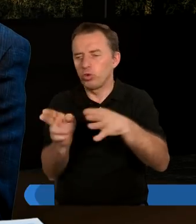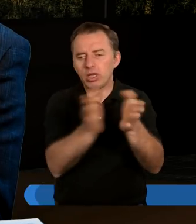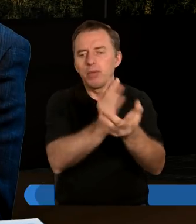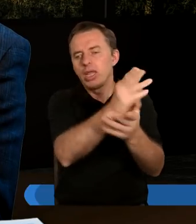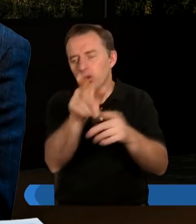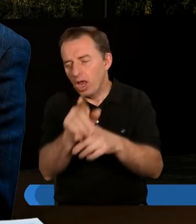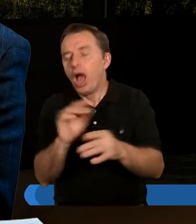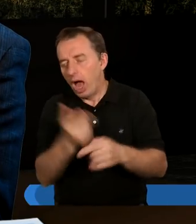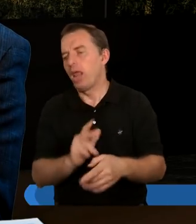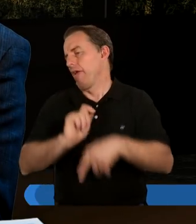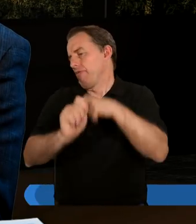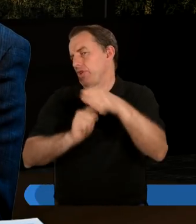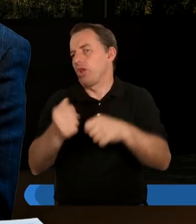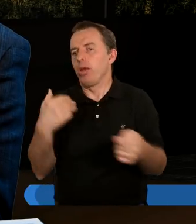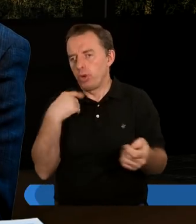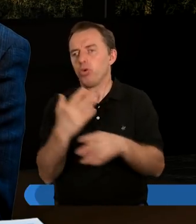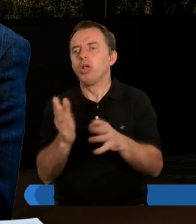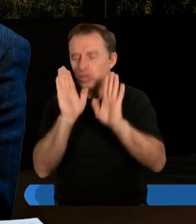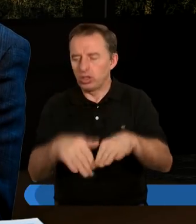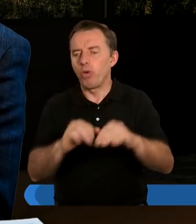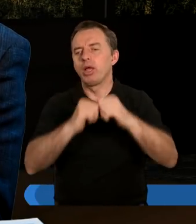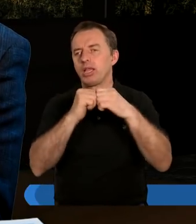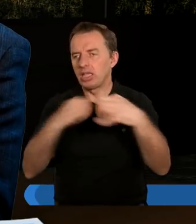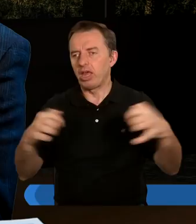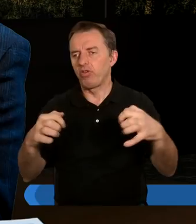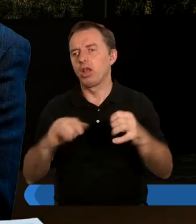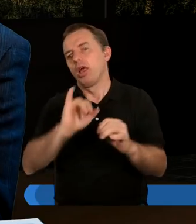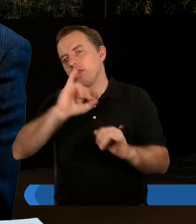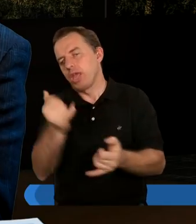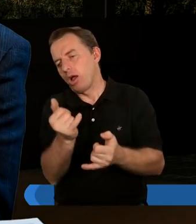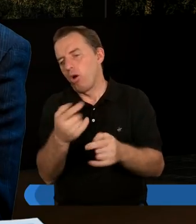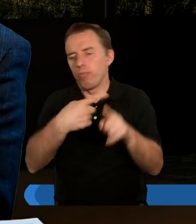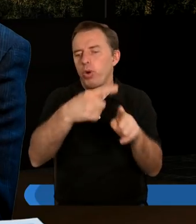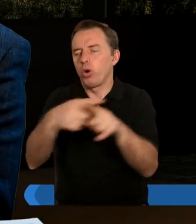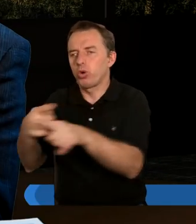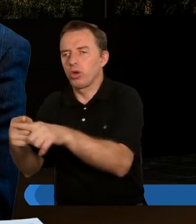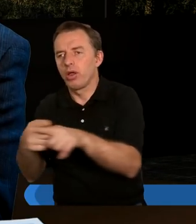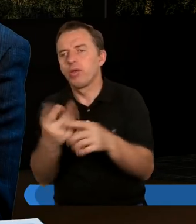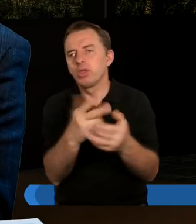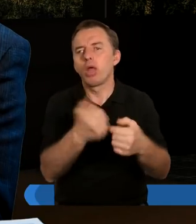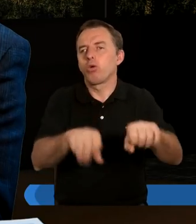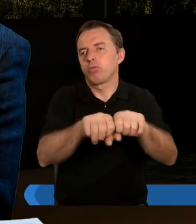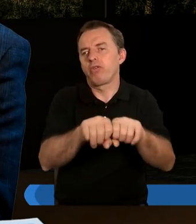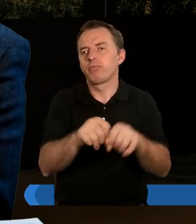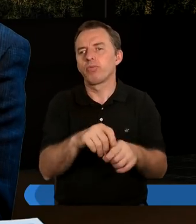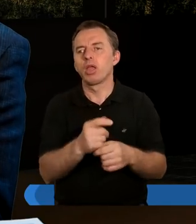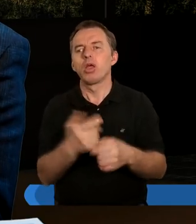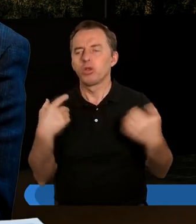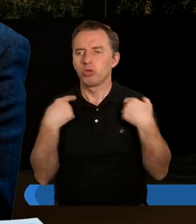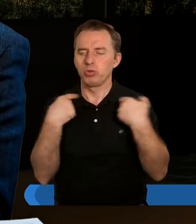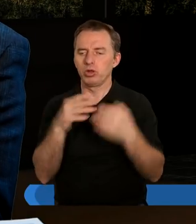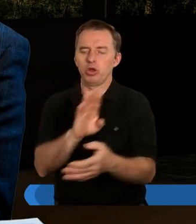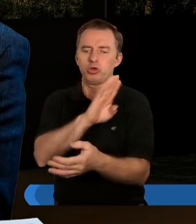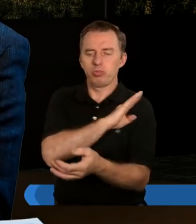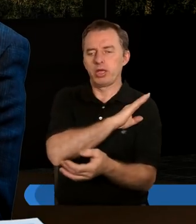więzi, które mieli między sobą, nie zostały zerwane. W jaki sposób się poróżnili, ale nie oddalili się na śmierć i